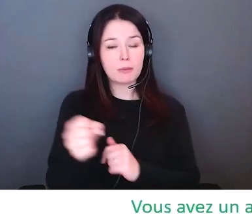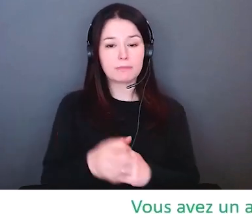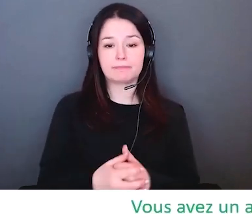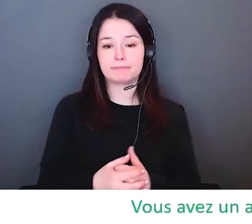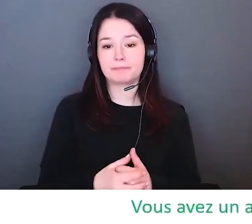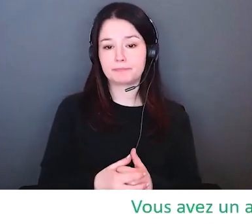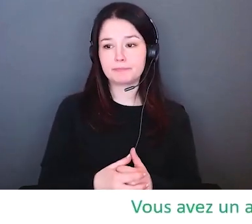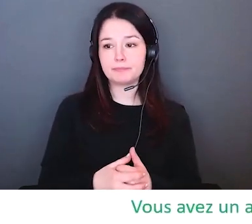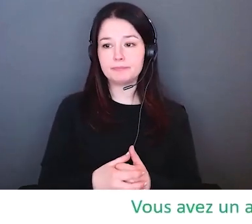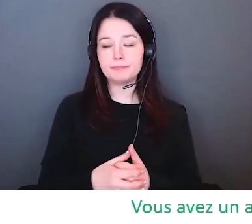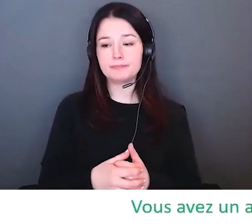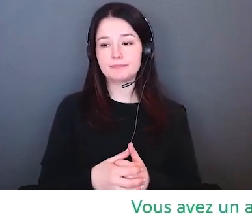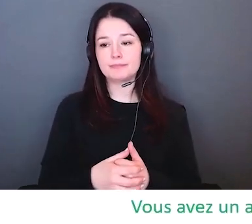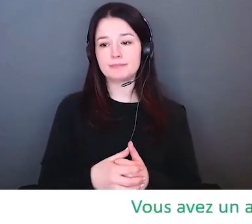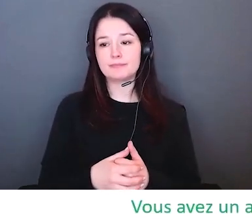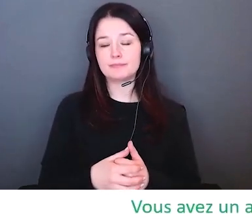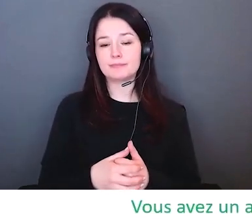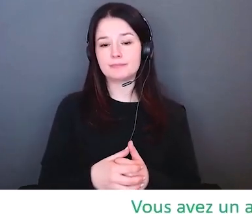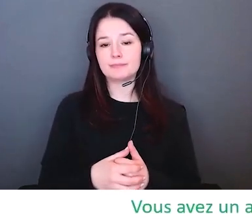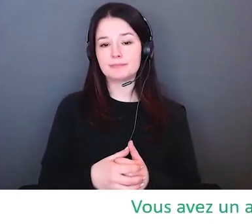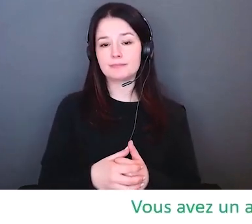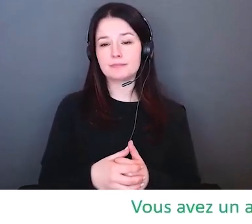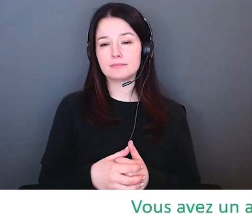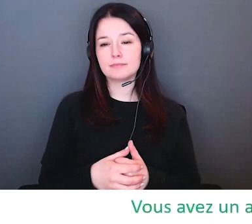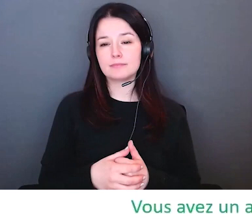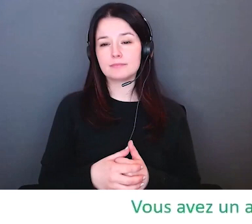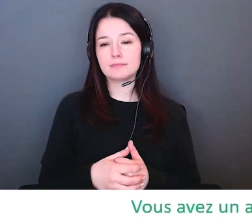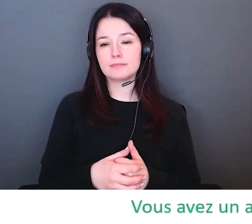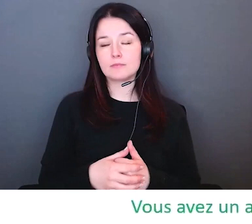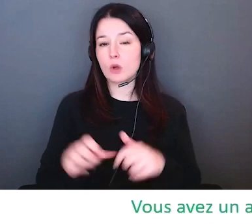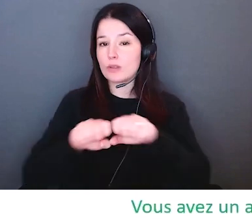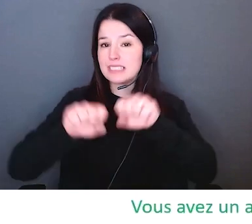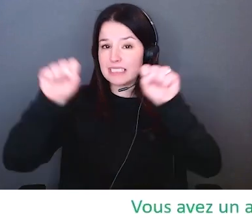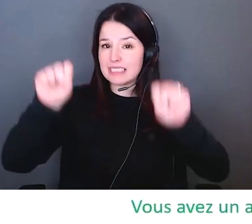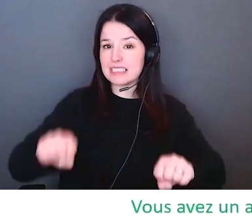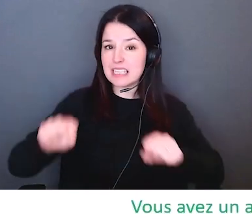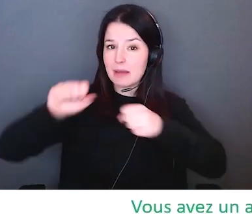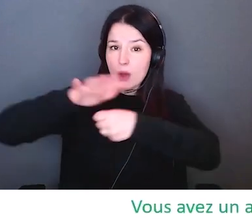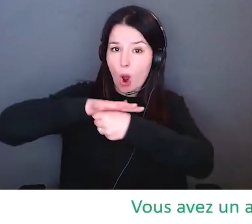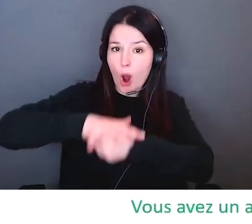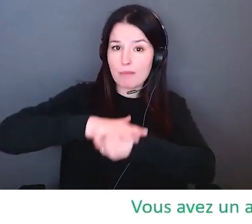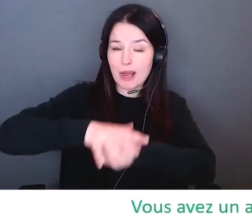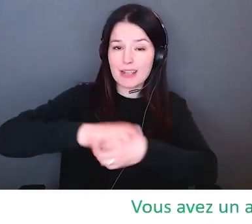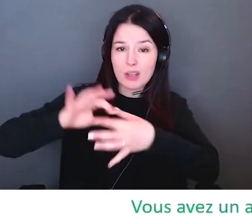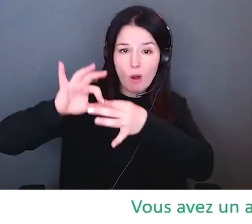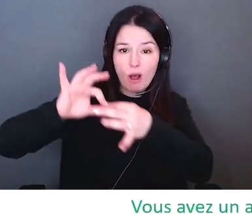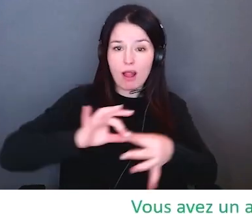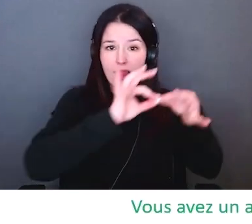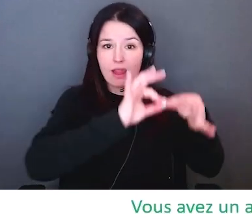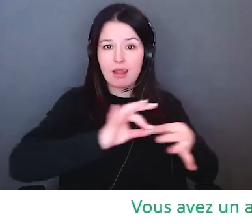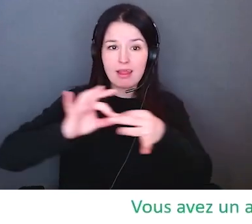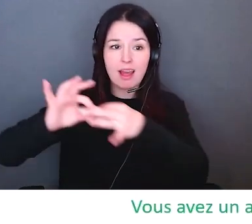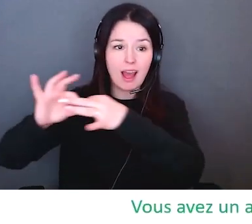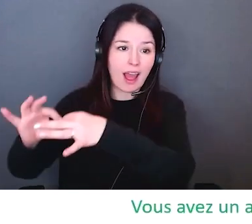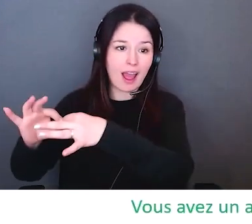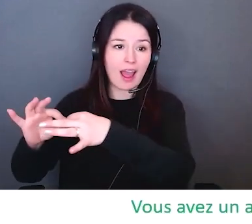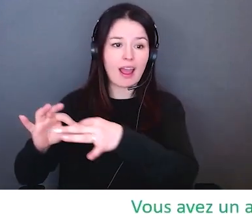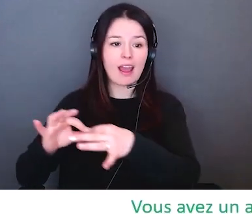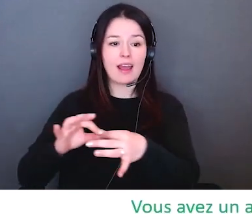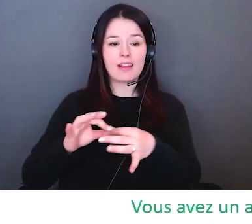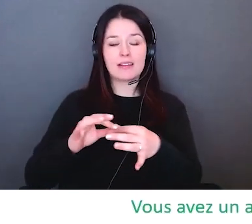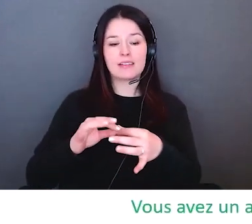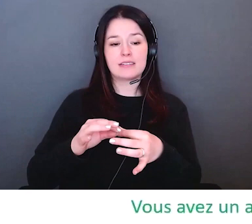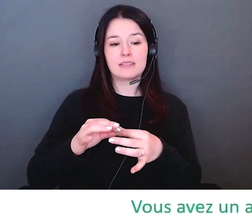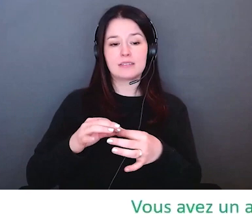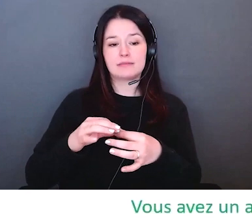faire en tant que quelqu'un qui est sur la partie haute de cette médaille mais non seulement en termes de racisme mais aussi en termes de racisme anti-noir